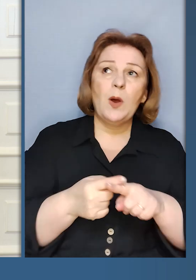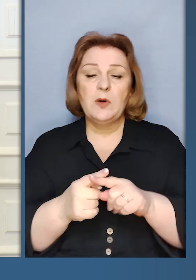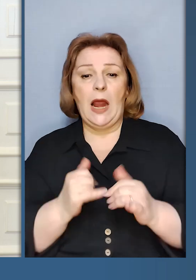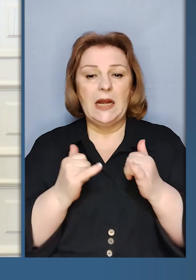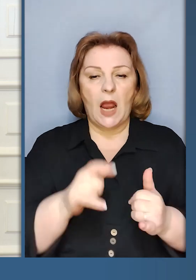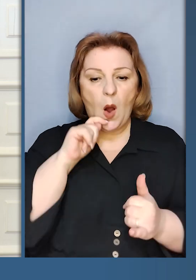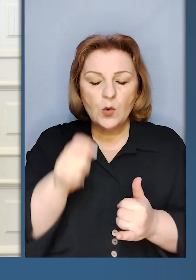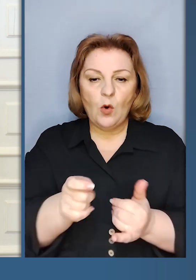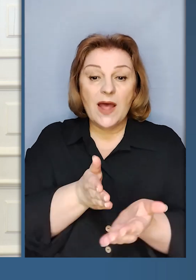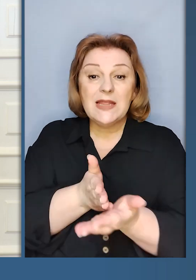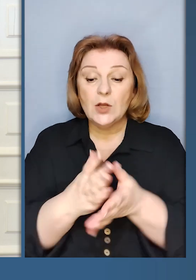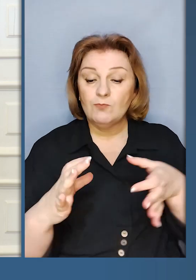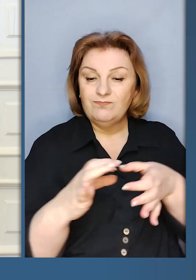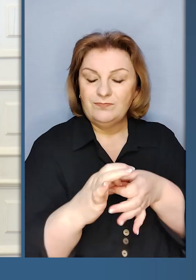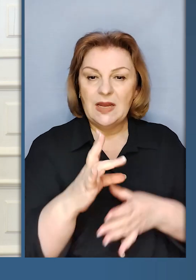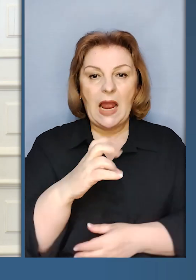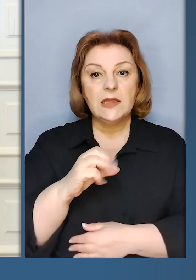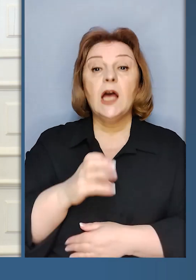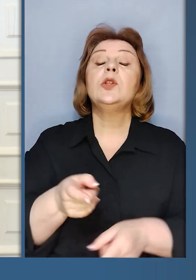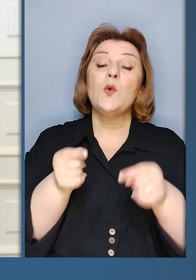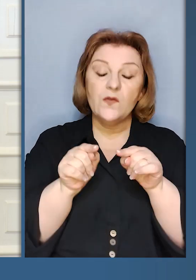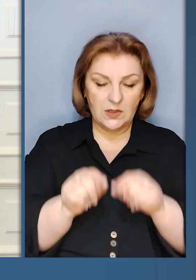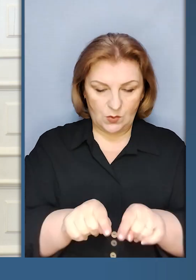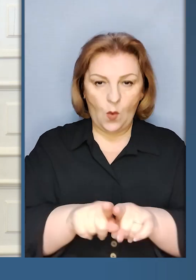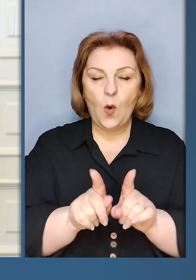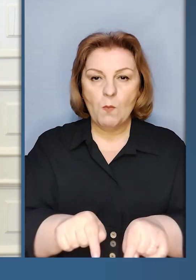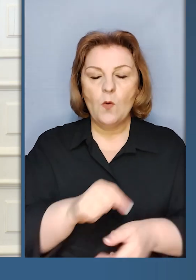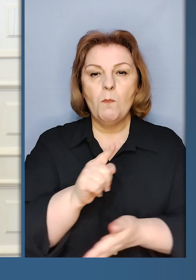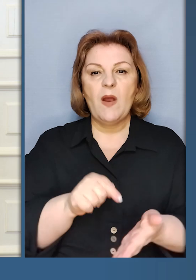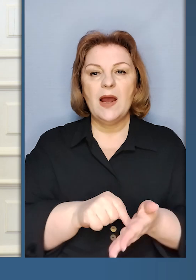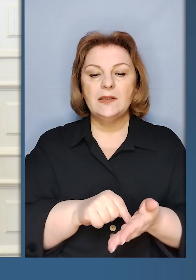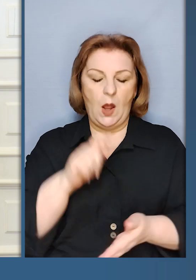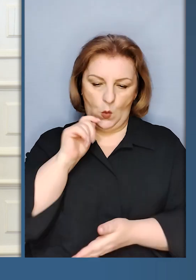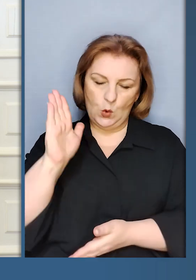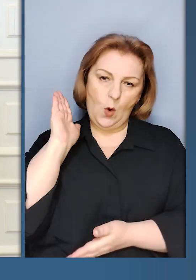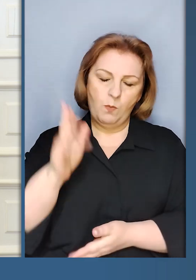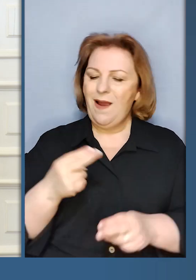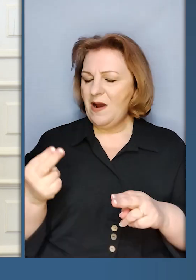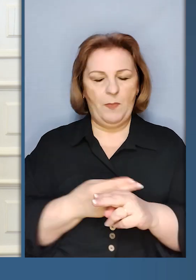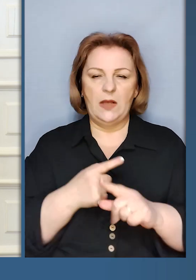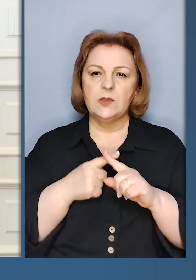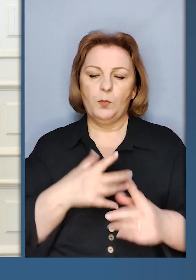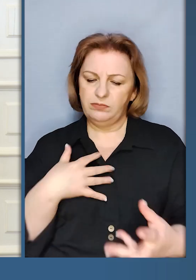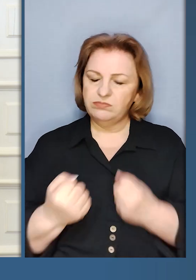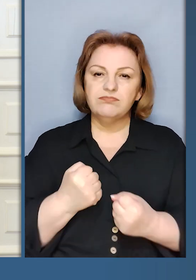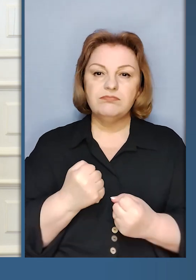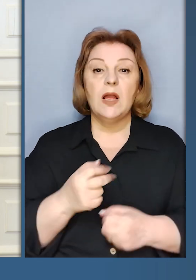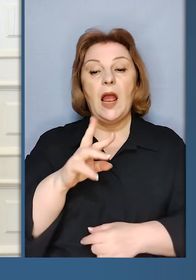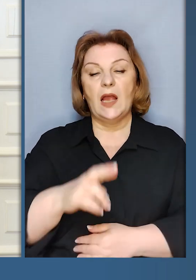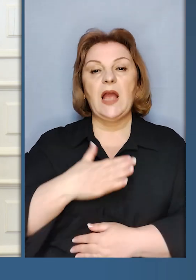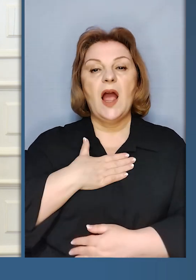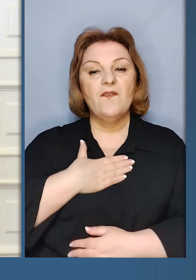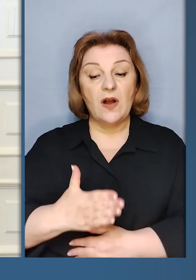компроміси для України на шляху до НАТО, що і в цьому питанні Україна буде безкомпромісною.